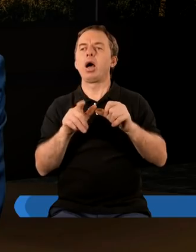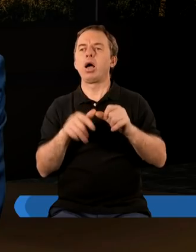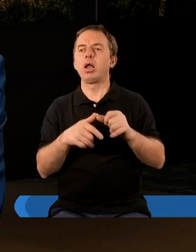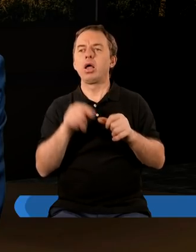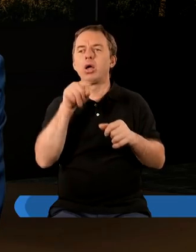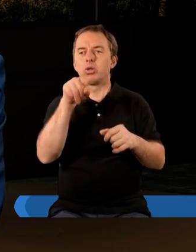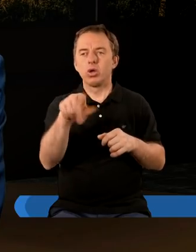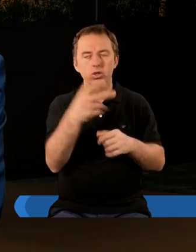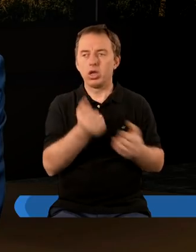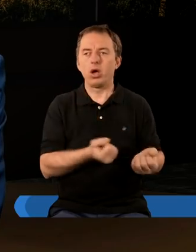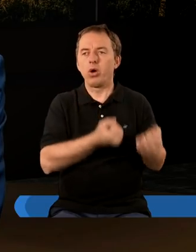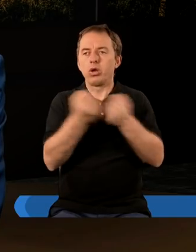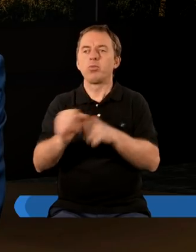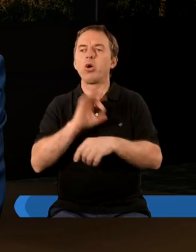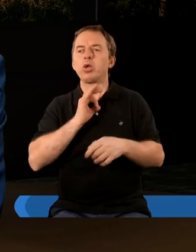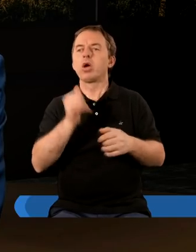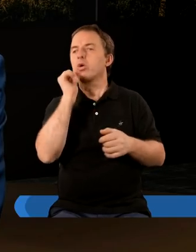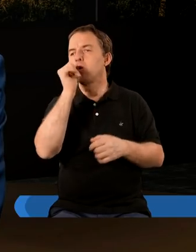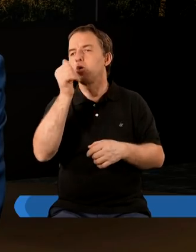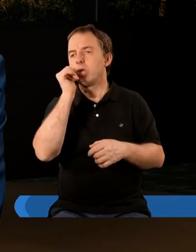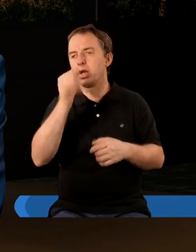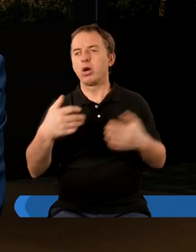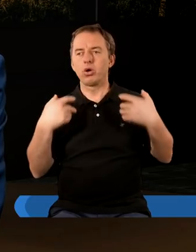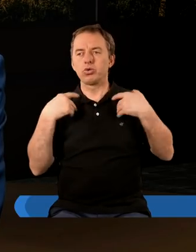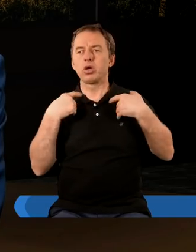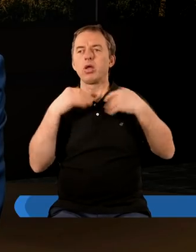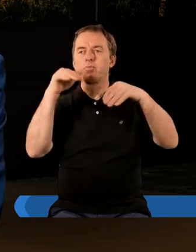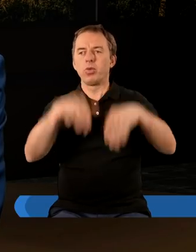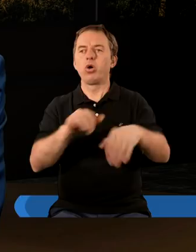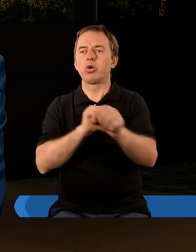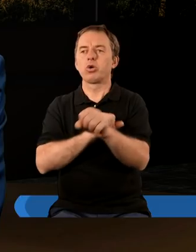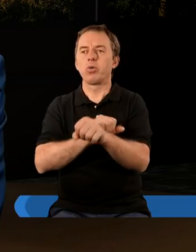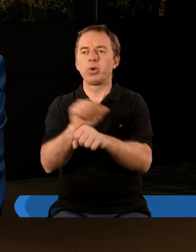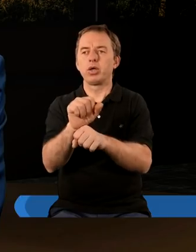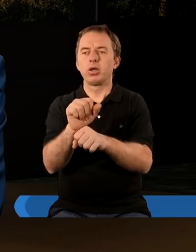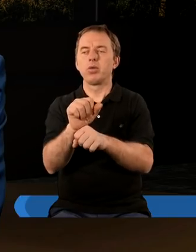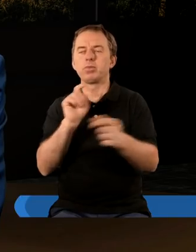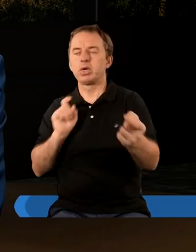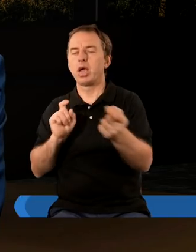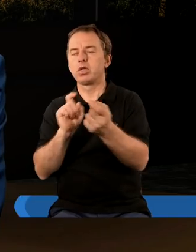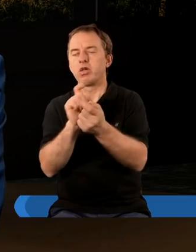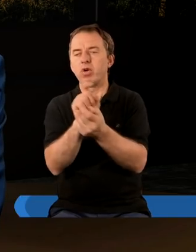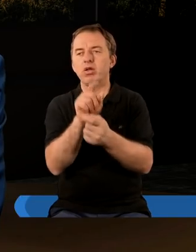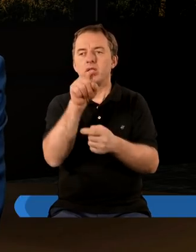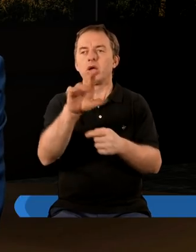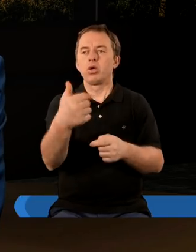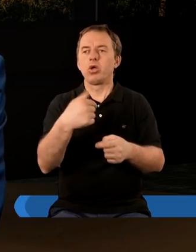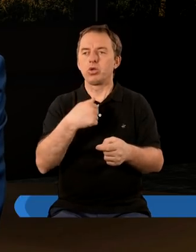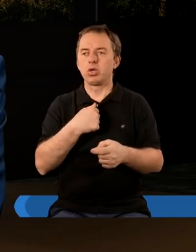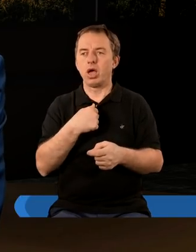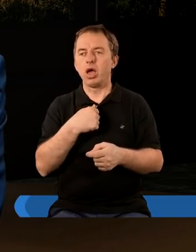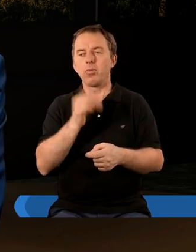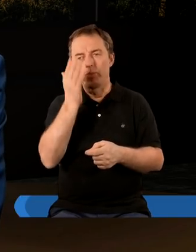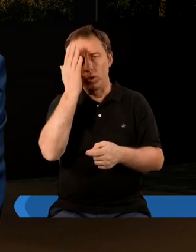to się nie odnosi do mojego codziennego życia które może być wręcz przeciwieństwem tego co ja